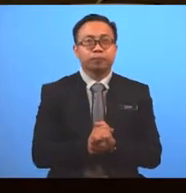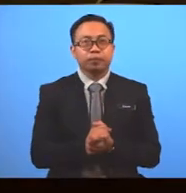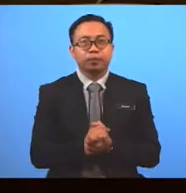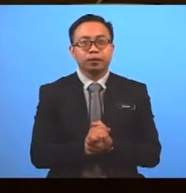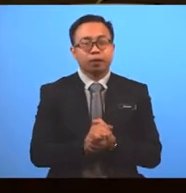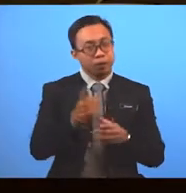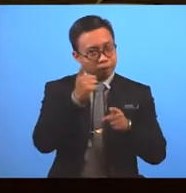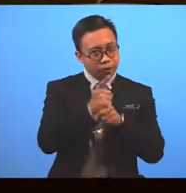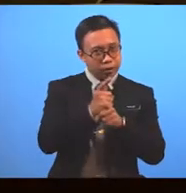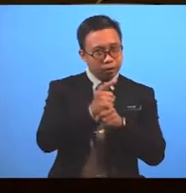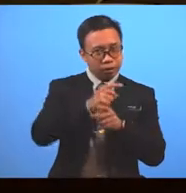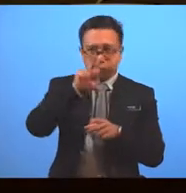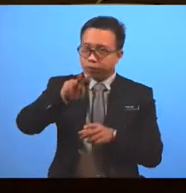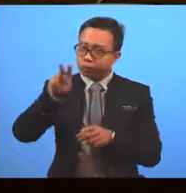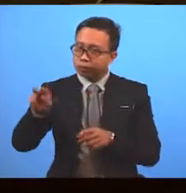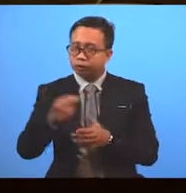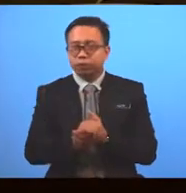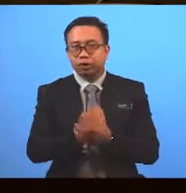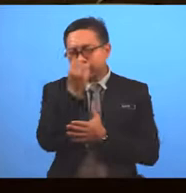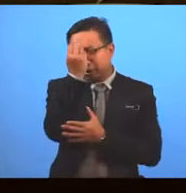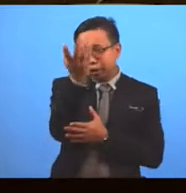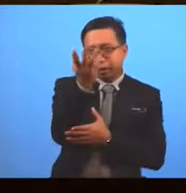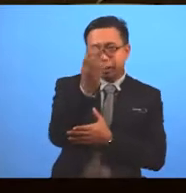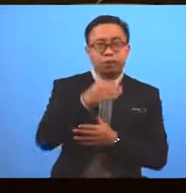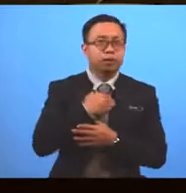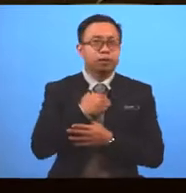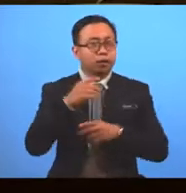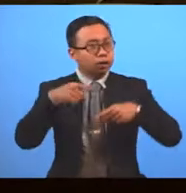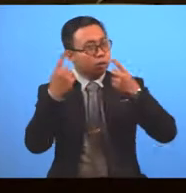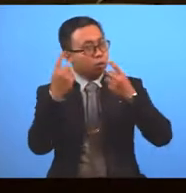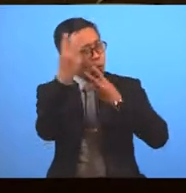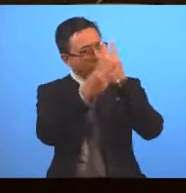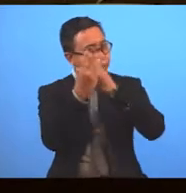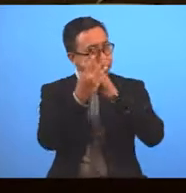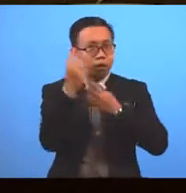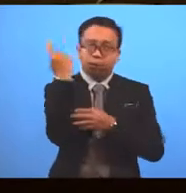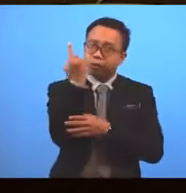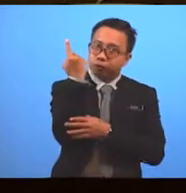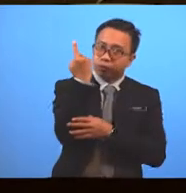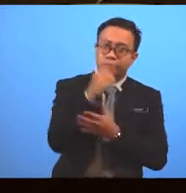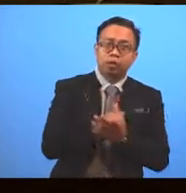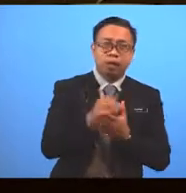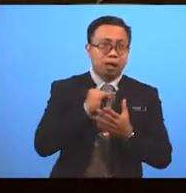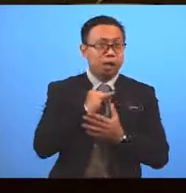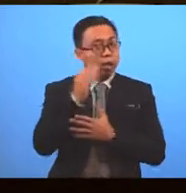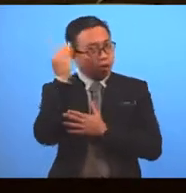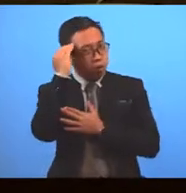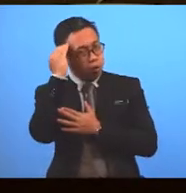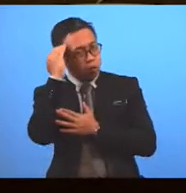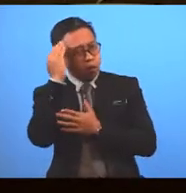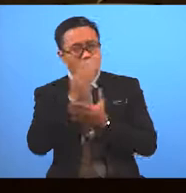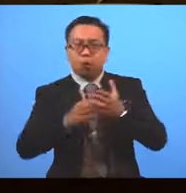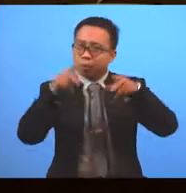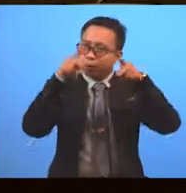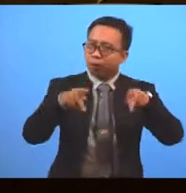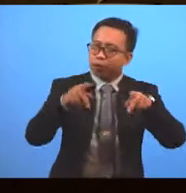Alright pupils, tell me, do you go to the cinema often? I know some people who go